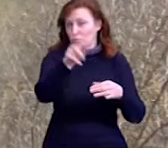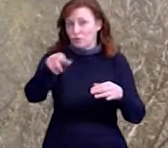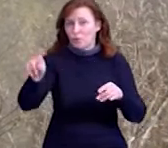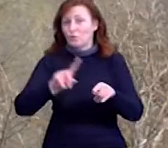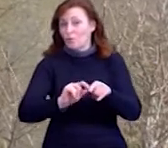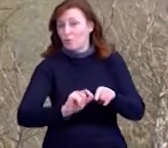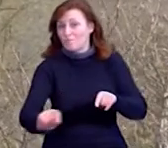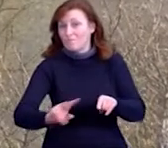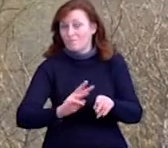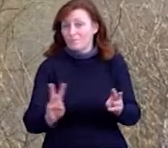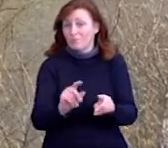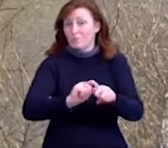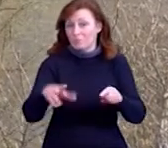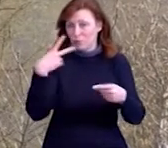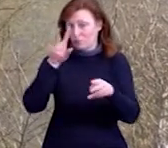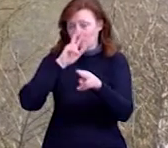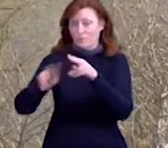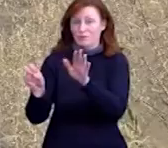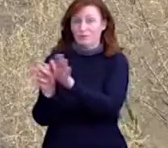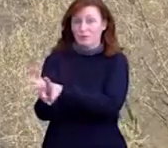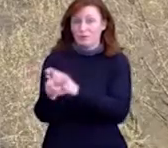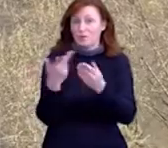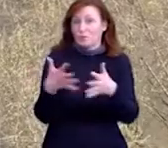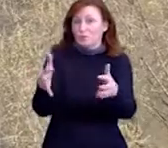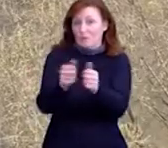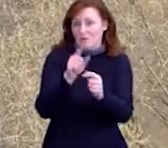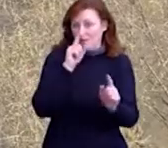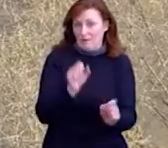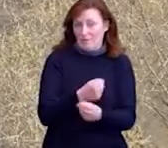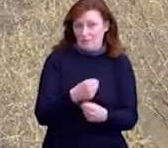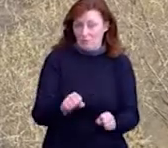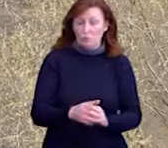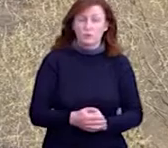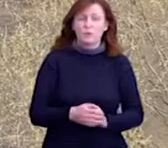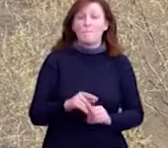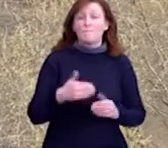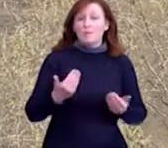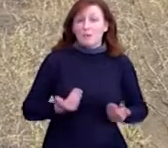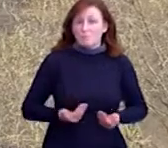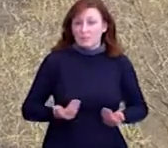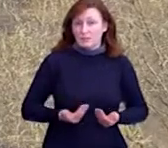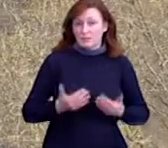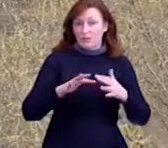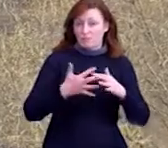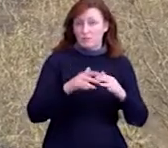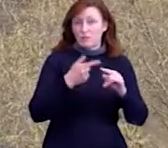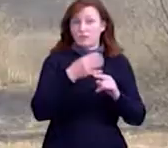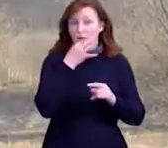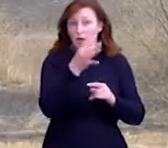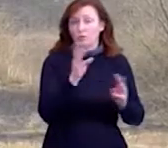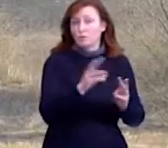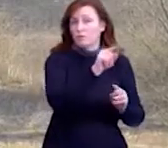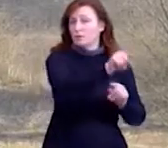Новгород-Сіверським. Суха трава з чагарниками палала до вчора. Віталій Кром, місцевий житель, каже, протягом тижня загоряння з